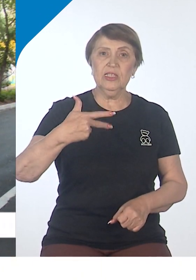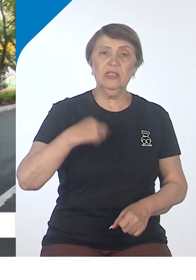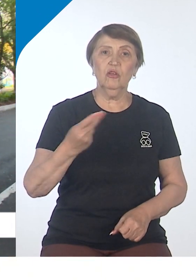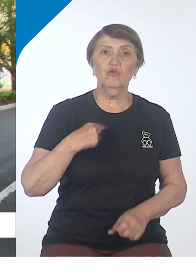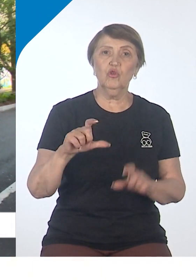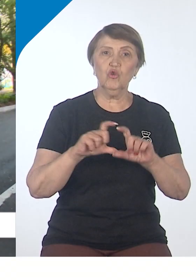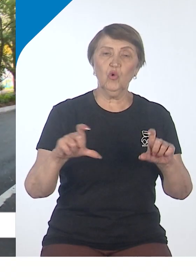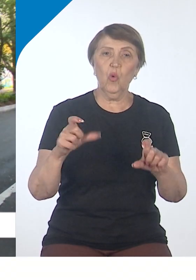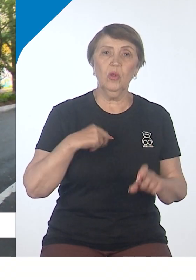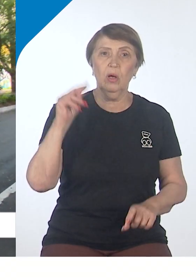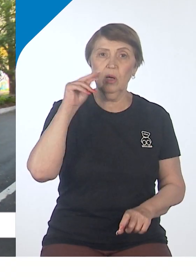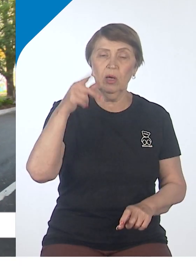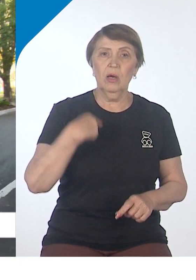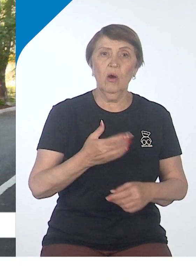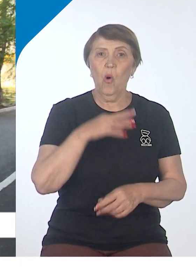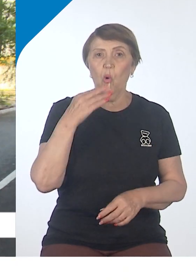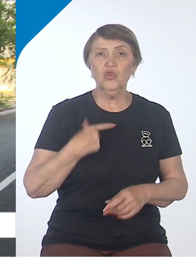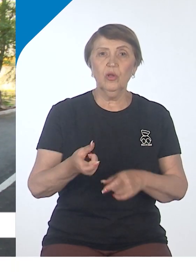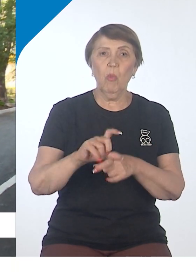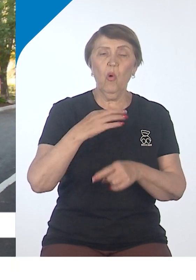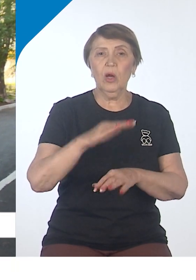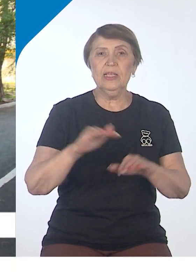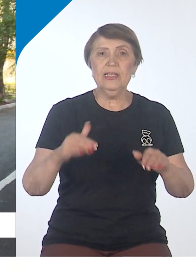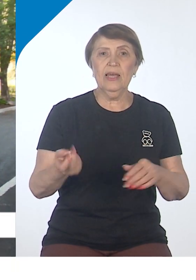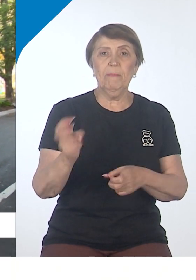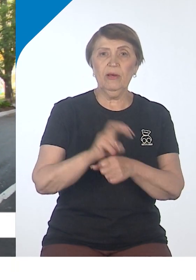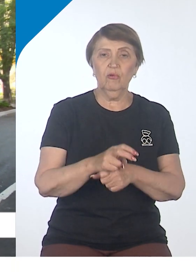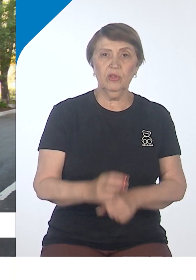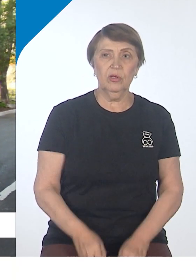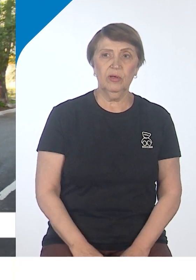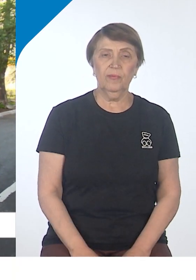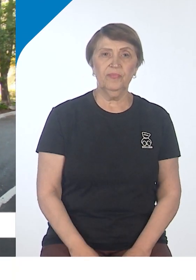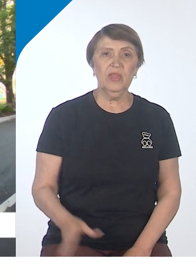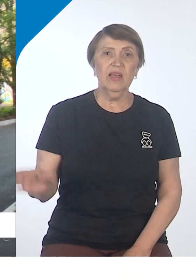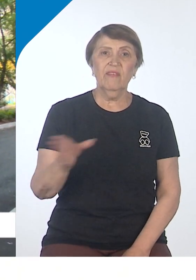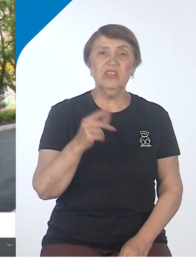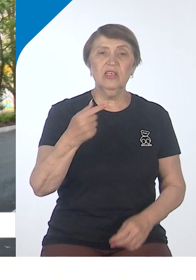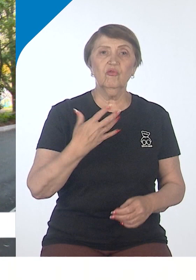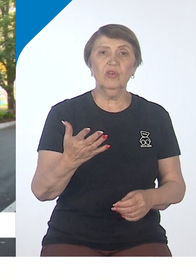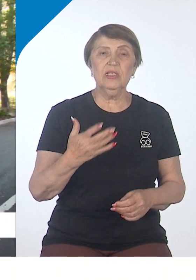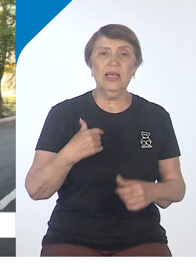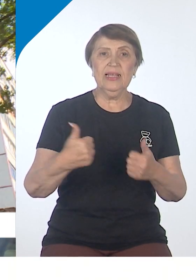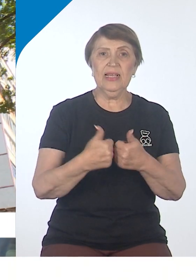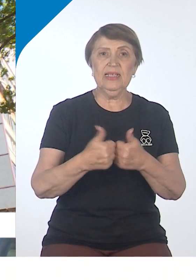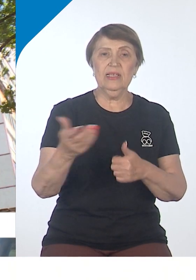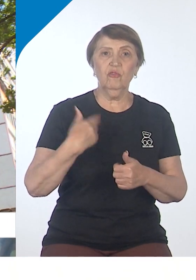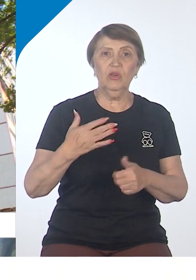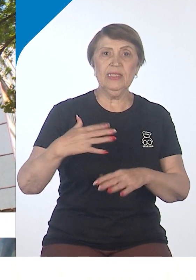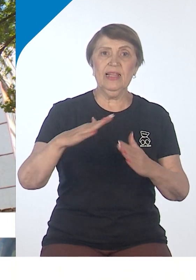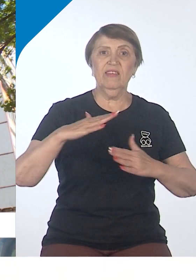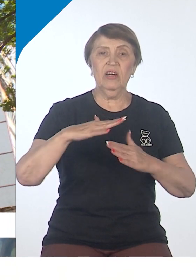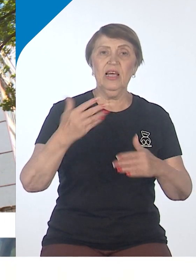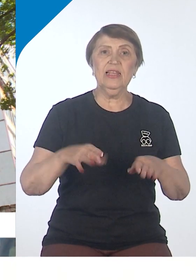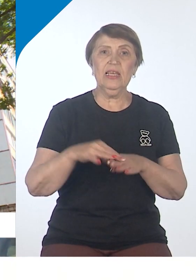Очень много детей на этой площадке, только независимо от нашего дома. Вот все соседние дворы, они все здесь гуляют. Такие